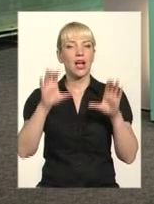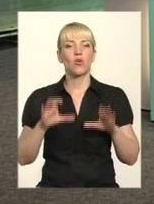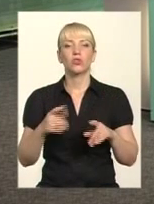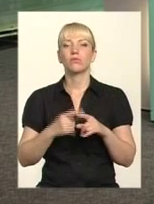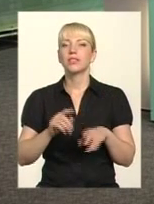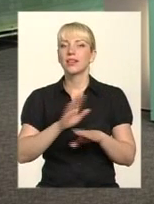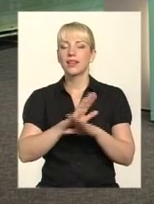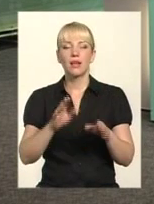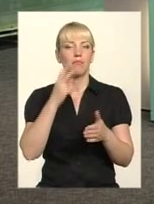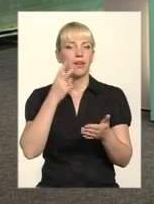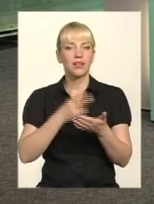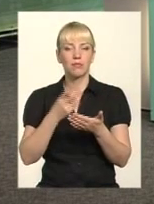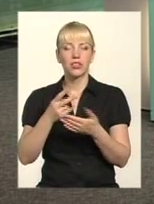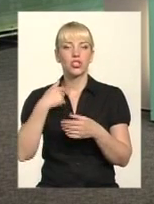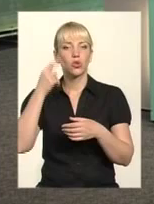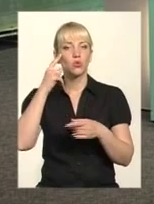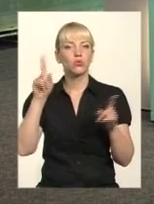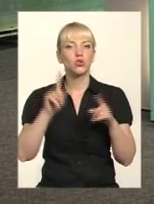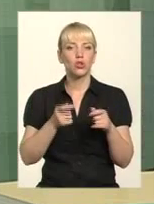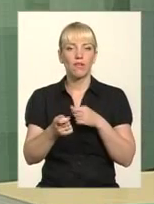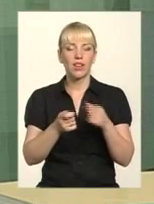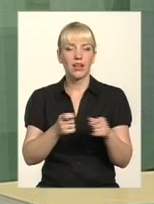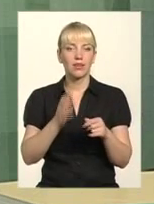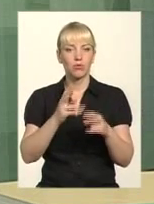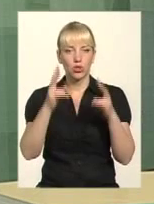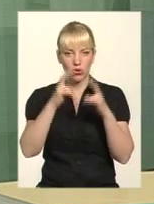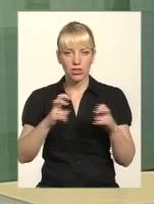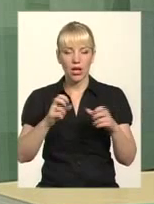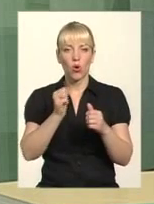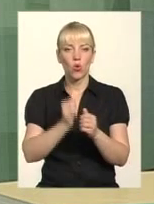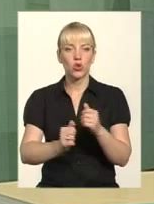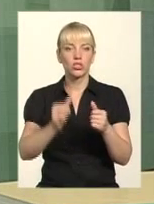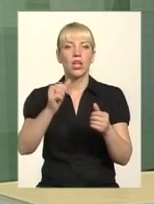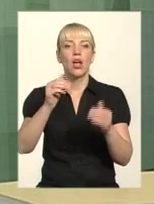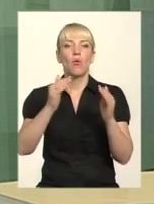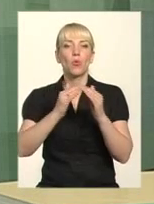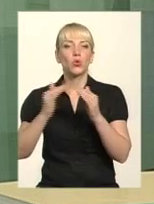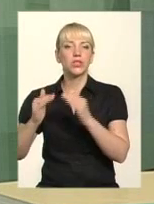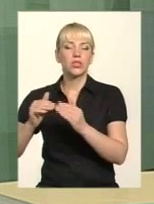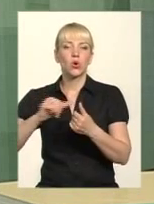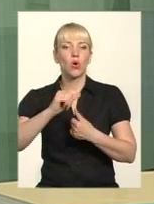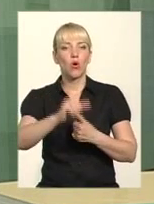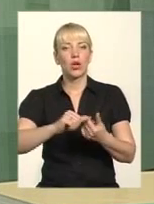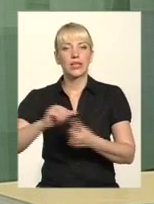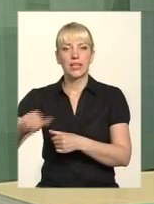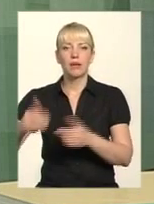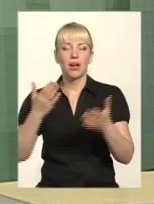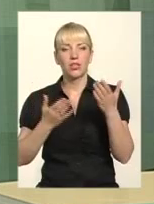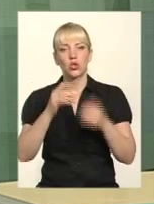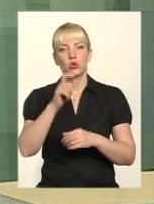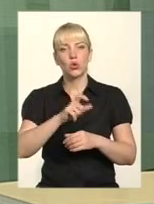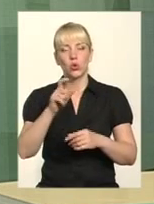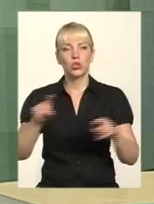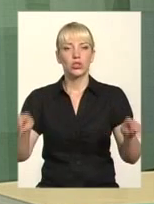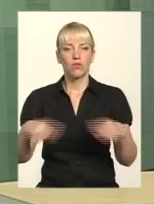я думаю, що це владою буде розглядатись кожен будинок окремо. Це перше. По-друге, якщо люди вже створюють ОСББ,